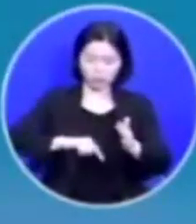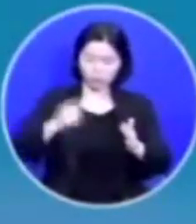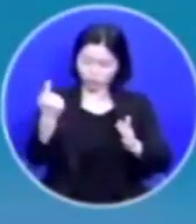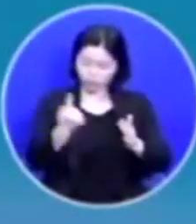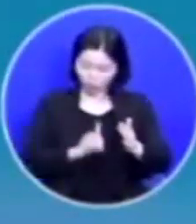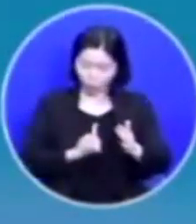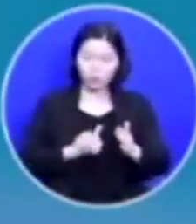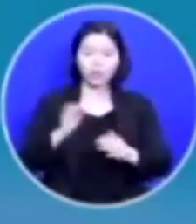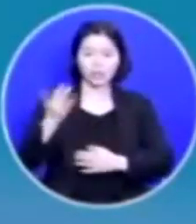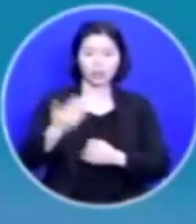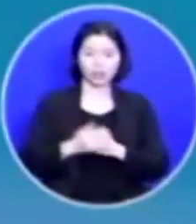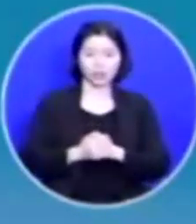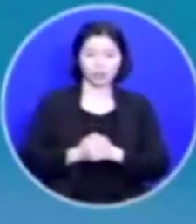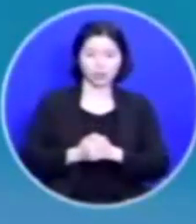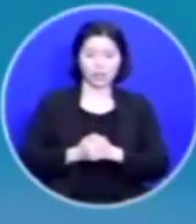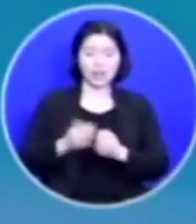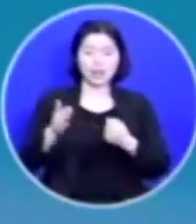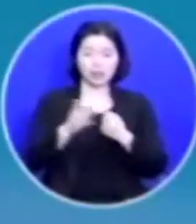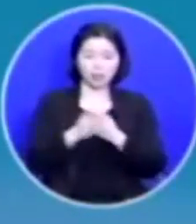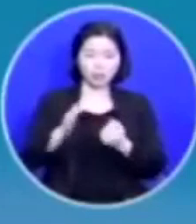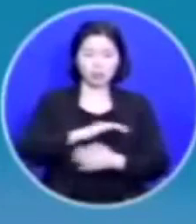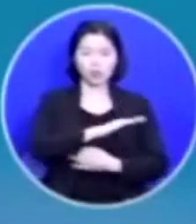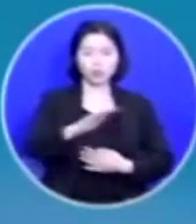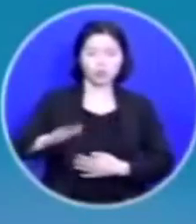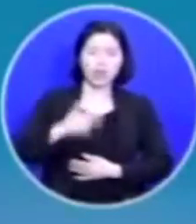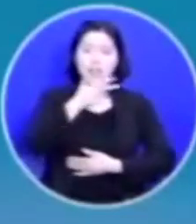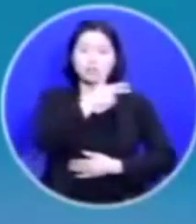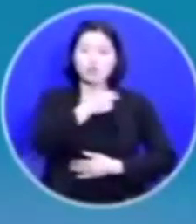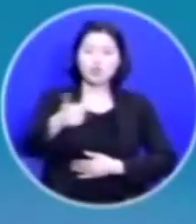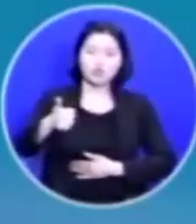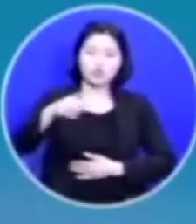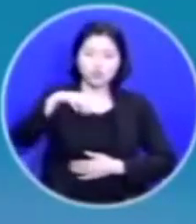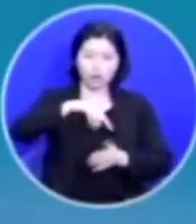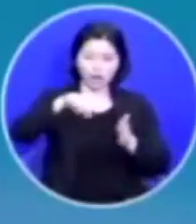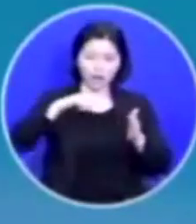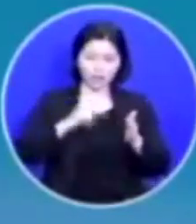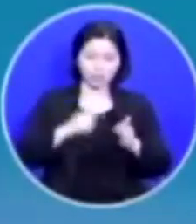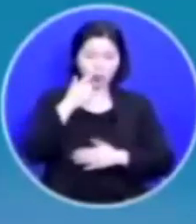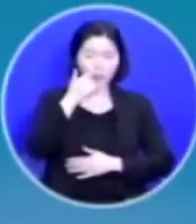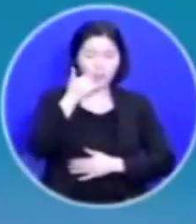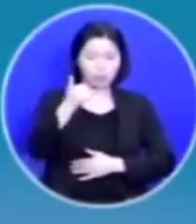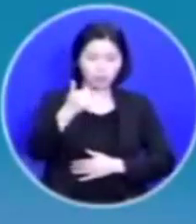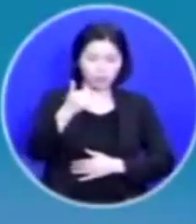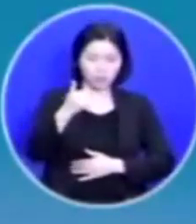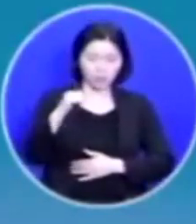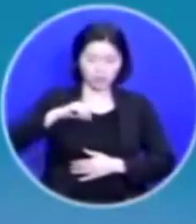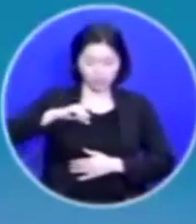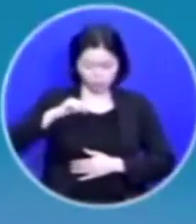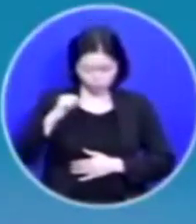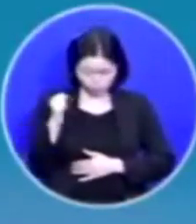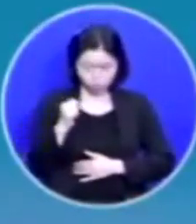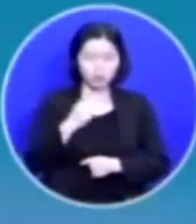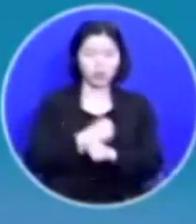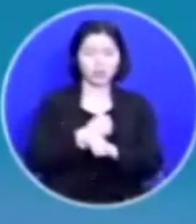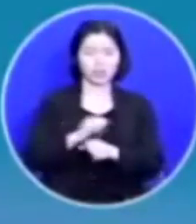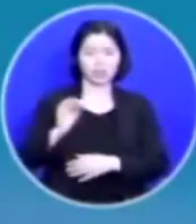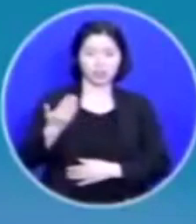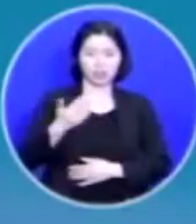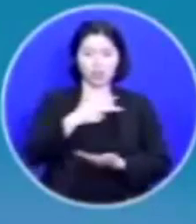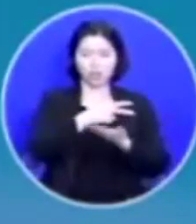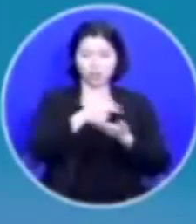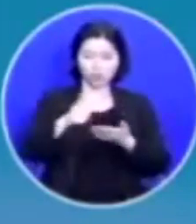것입니다 그래서 우리가 주 안에서 부모님에게 순종하는 것이죠 주